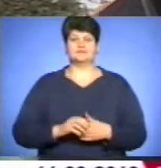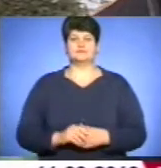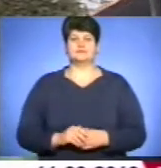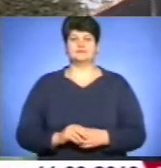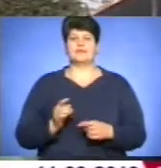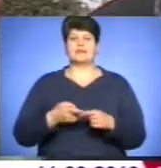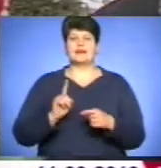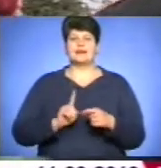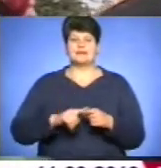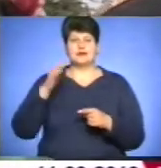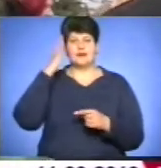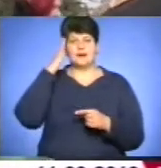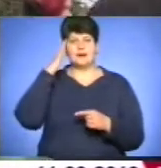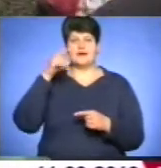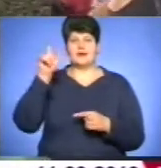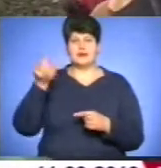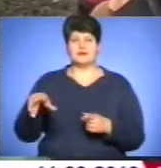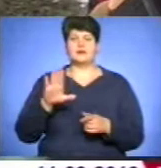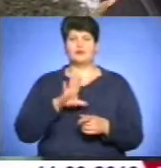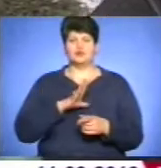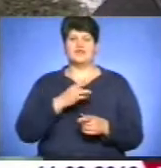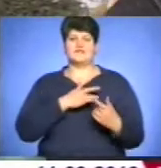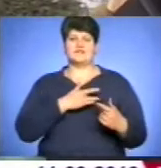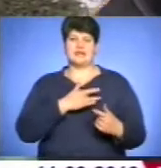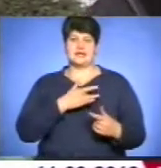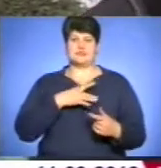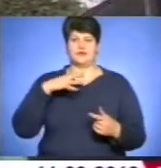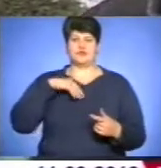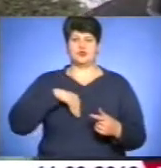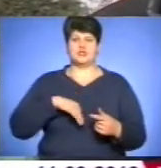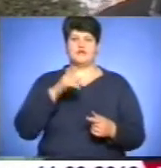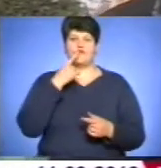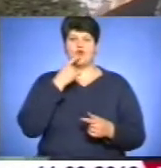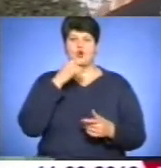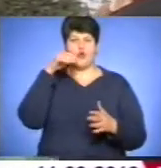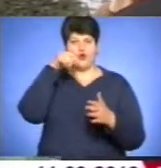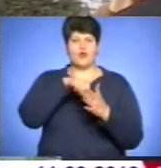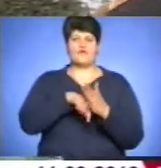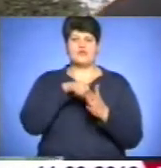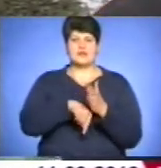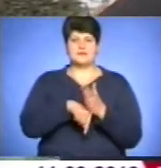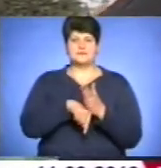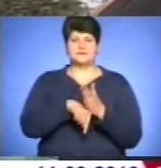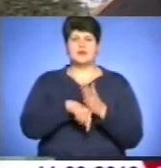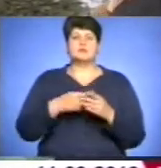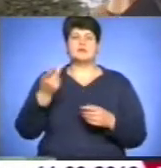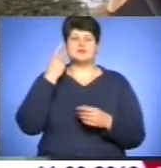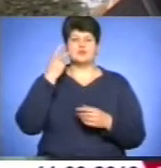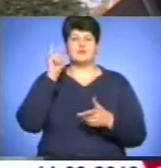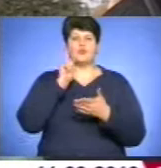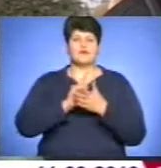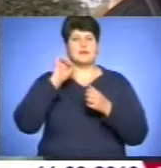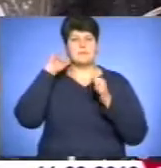Цей геній буде в серці, в душі, в крові решт і решт. І ми завжди повинні пам